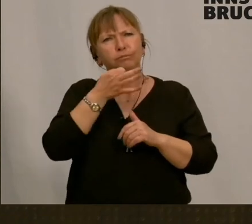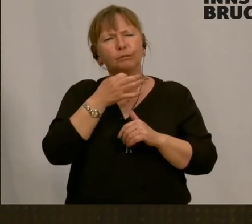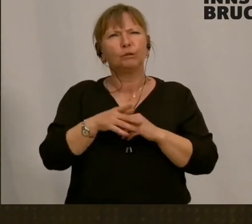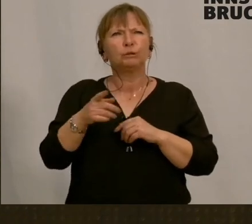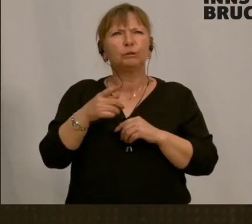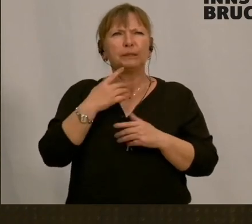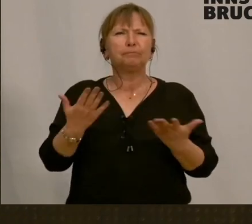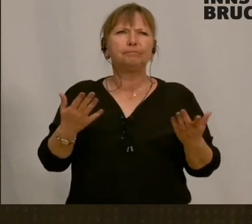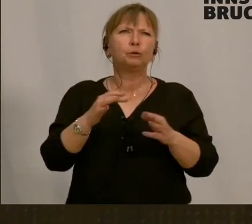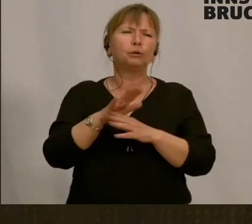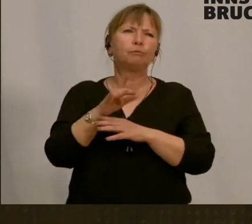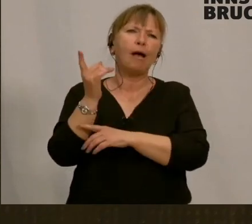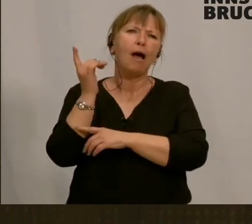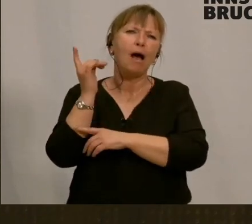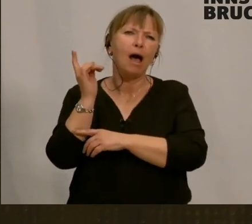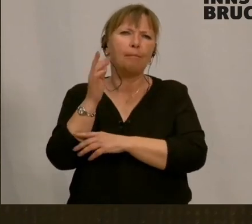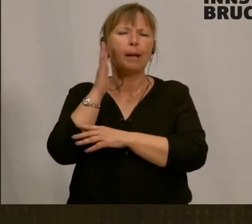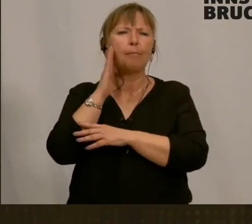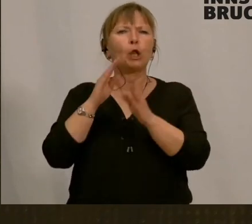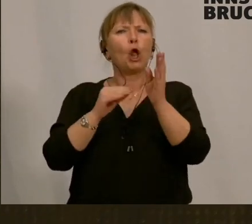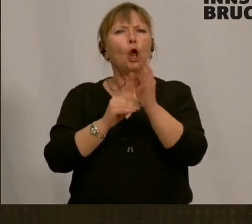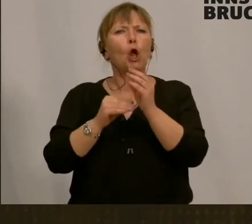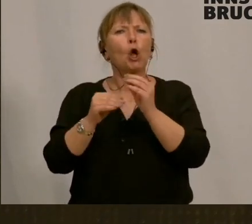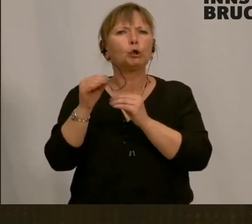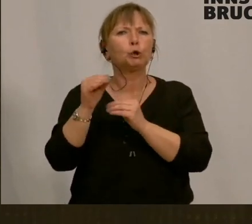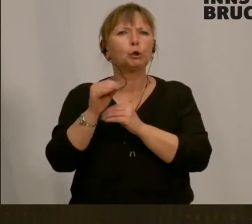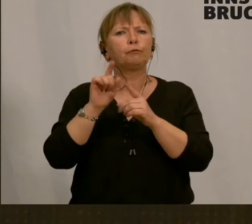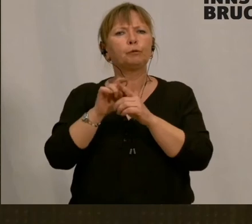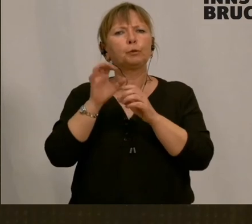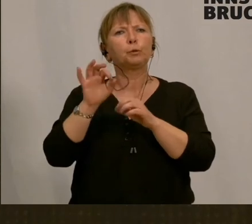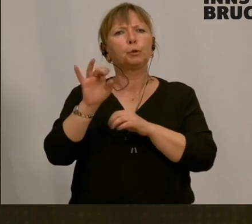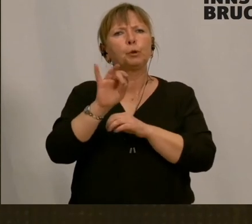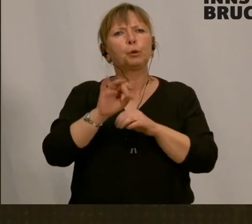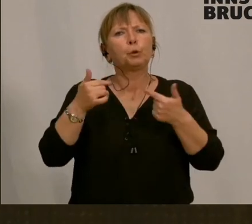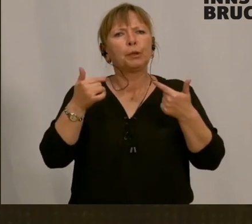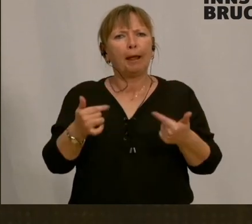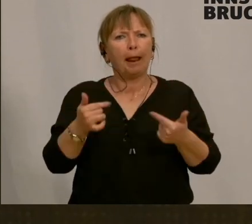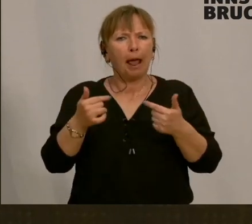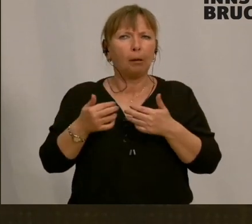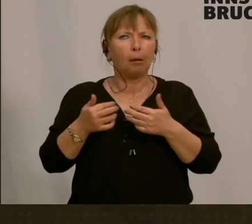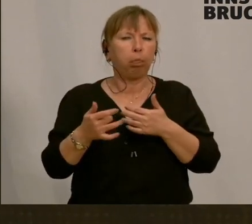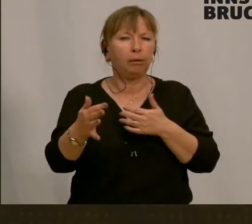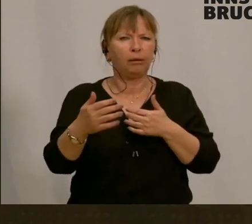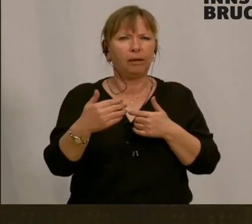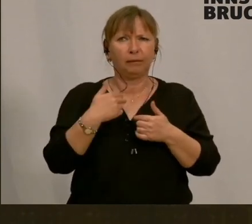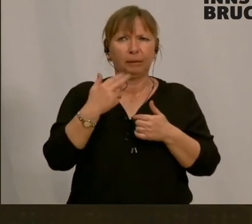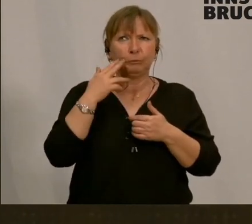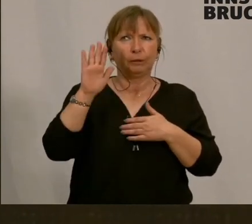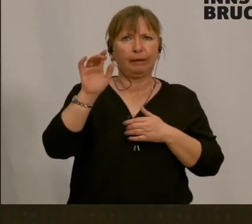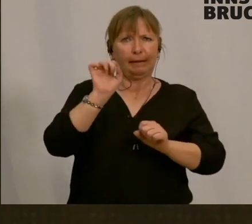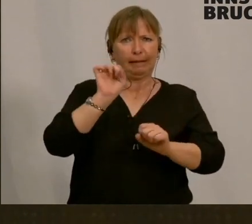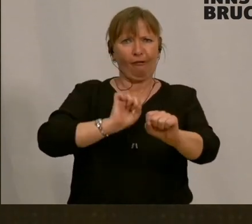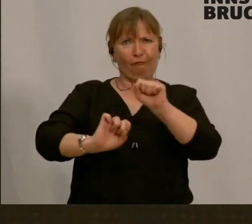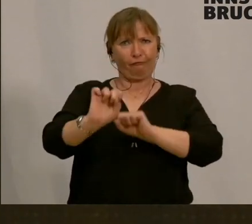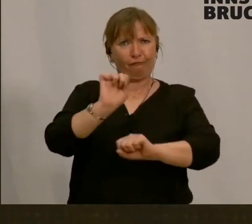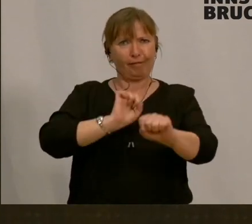der Appell, dass man konstruktiv und ein guter Nährboden und so weiter ist. Wenn ich mir deine Verteidigungsstrategie leider Gottes,